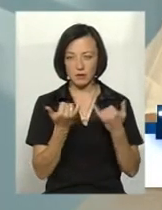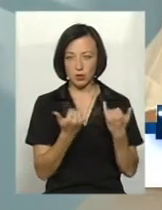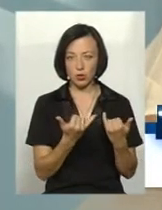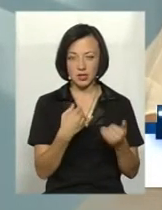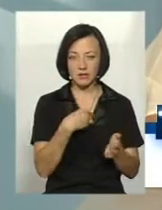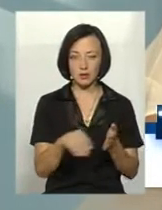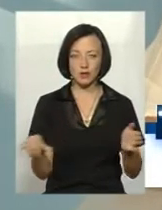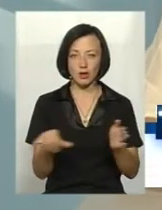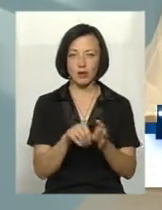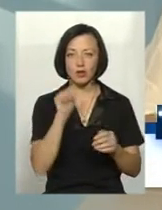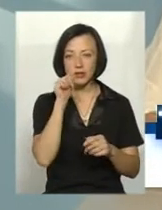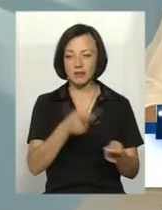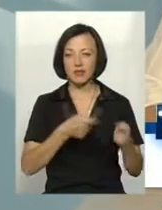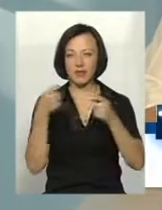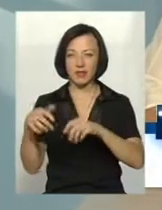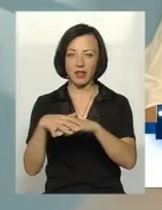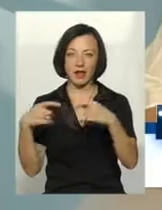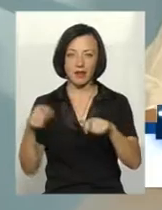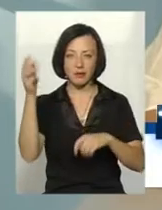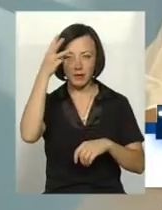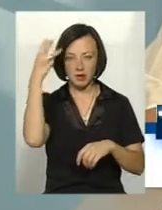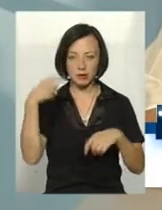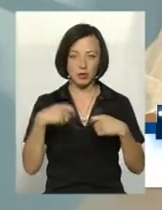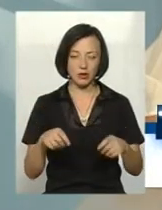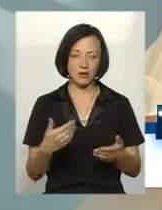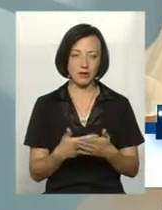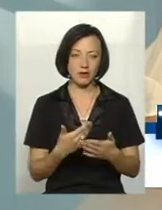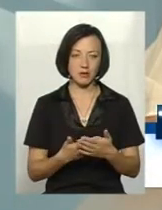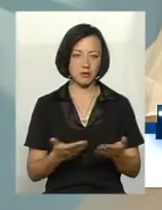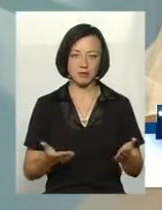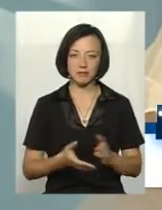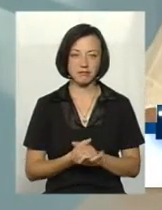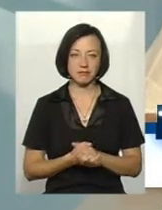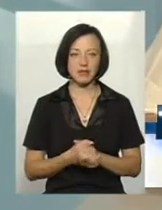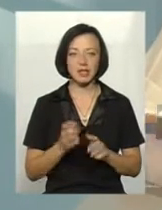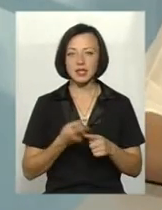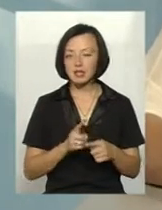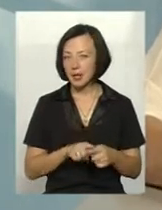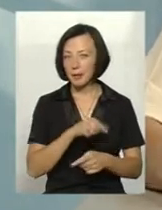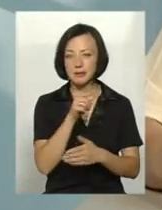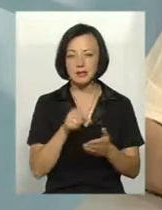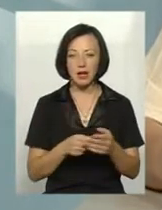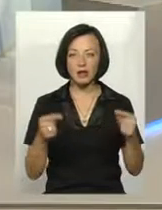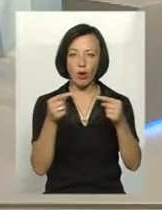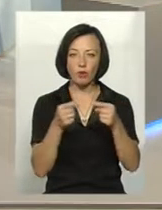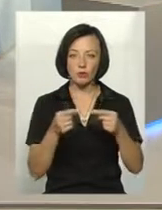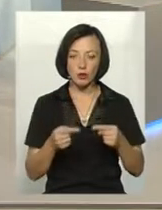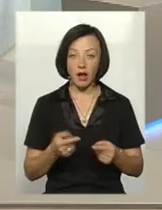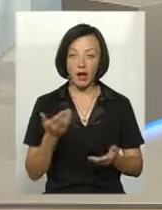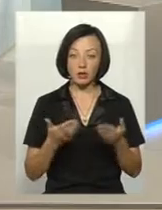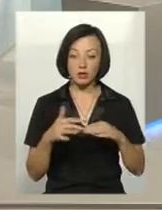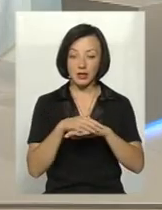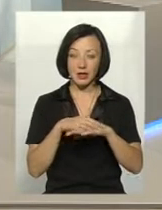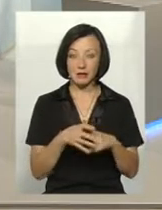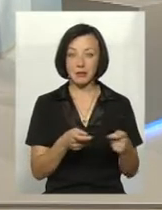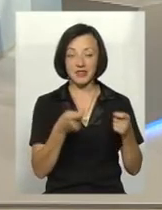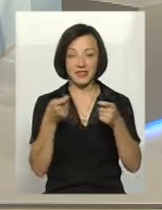свиню у себе заколов, завтра виріз на ринок, там, Хмельницький, чи там, Білогиря, чи ще кудись. Це питання, узорження, Так само, навіть, якщо на ринок